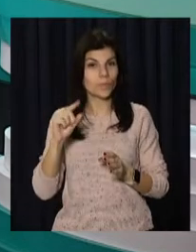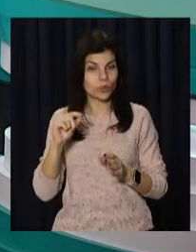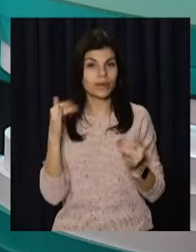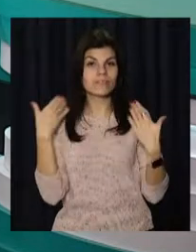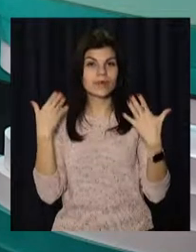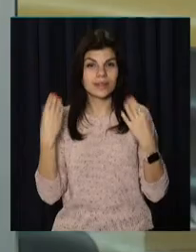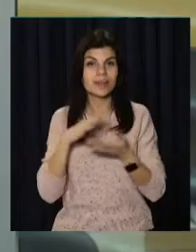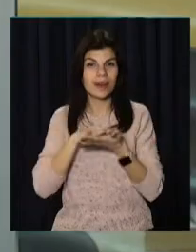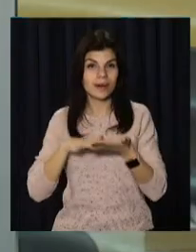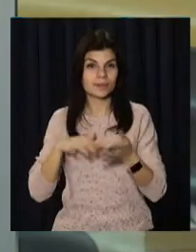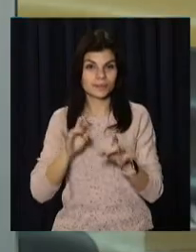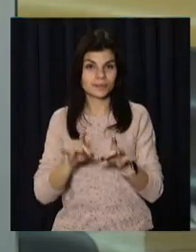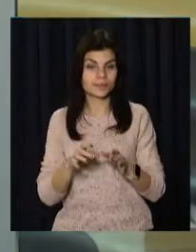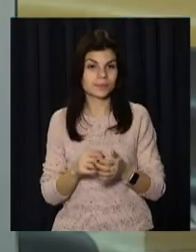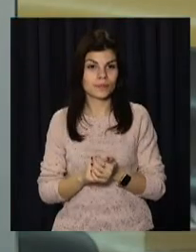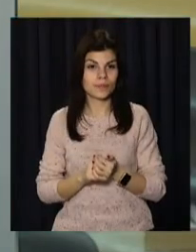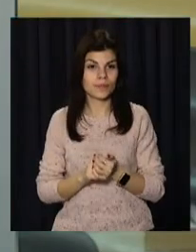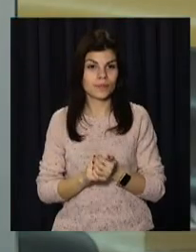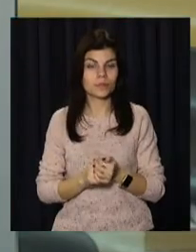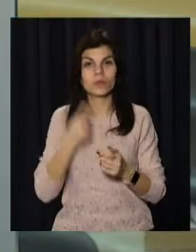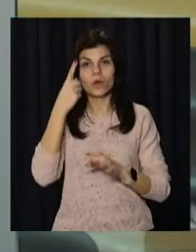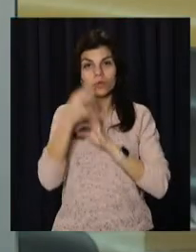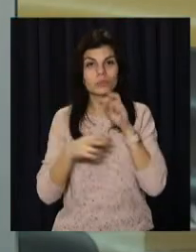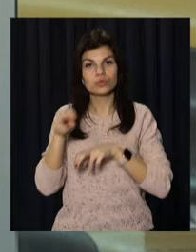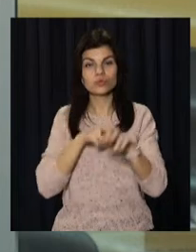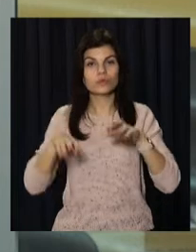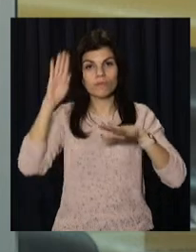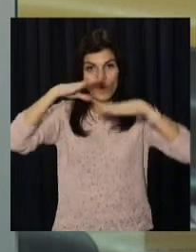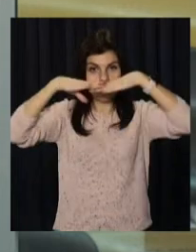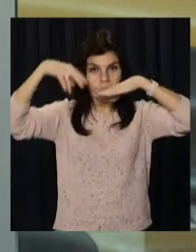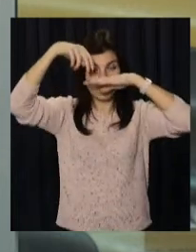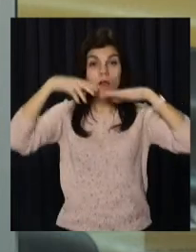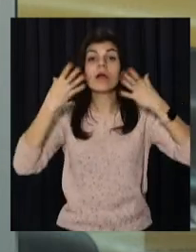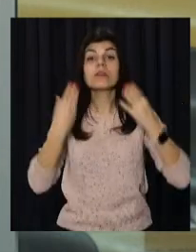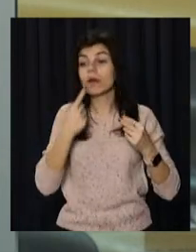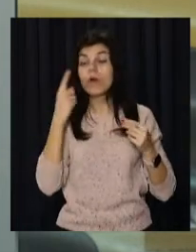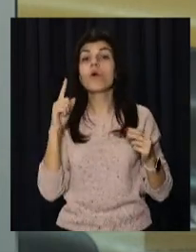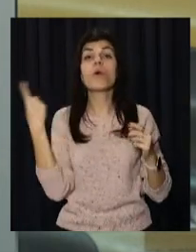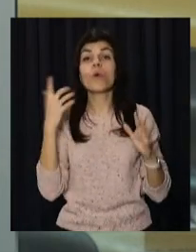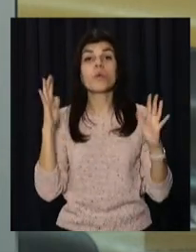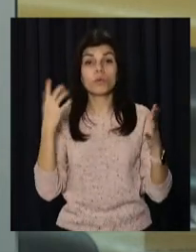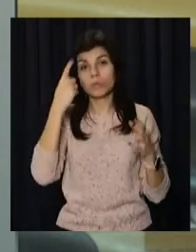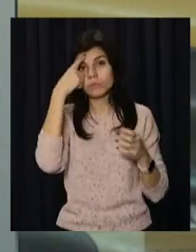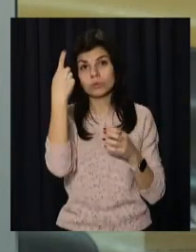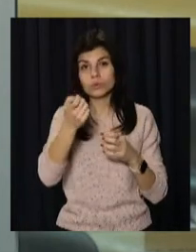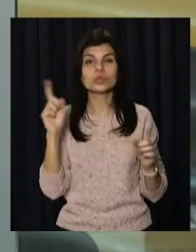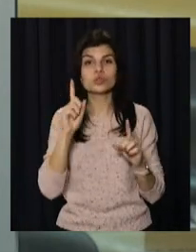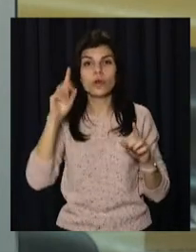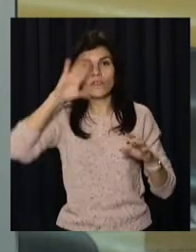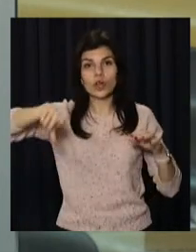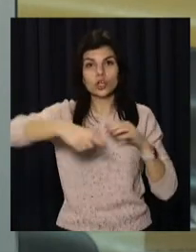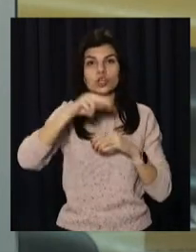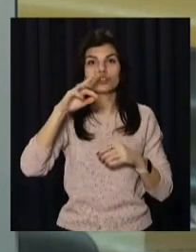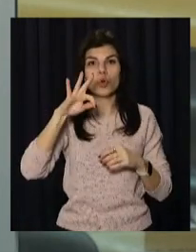вихідних – далі. Добу шукали під Кригою. Днями рятувальники області отримали повідомлення, що на річці Чортомлик